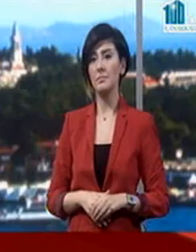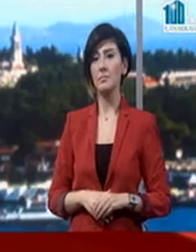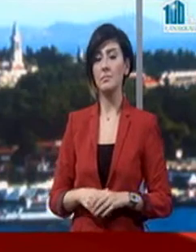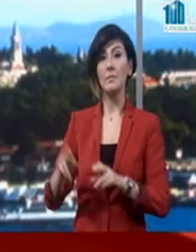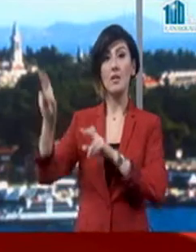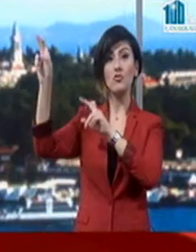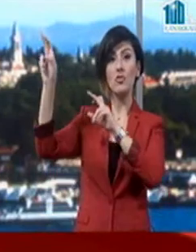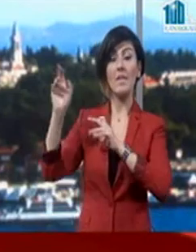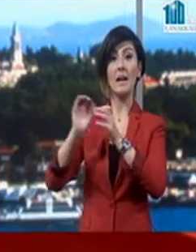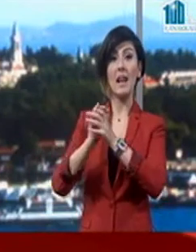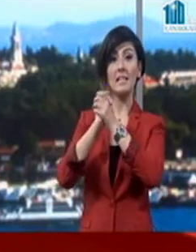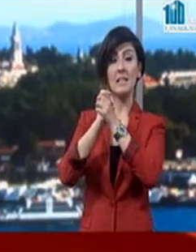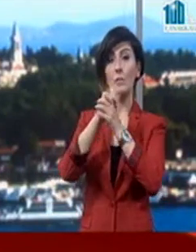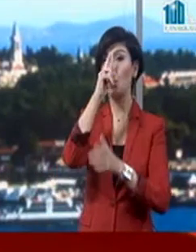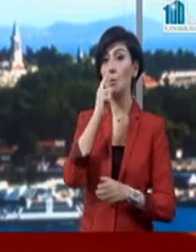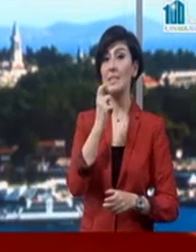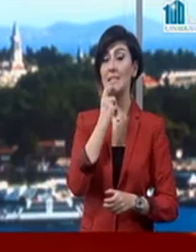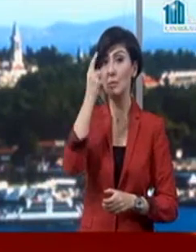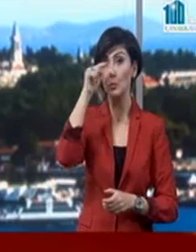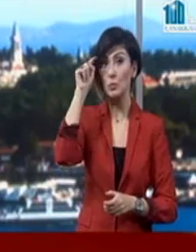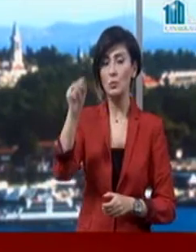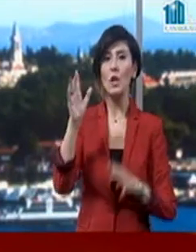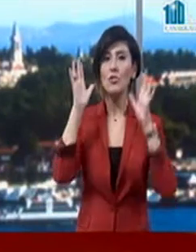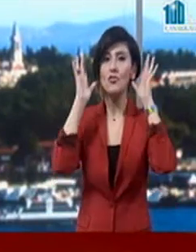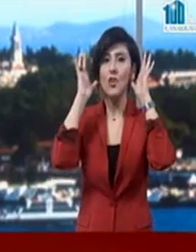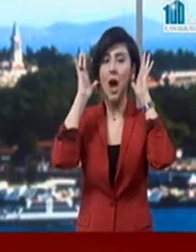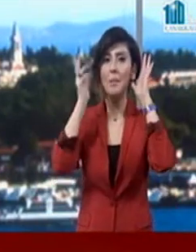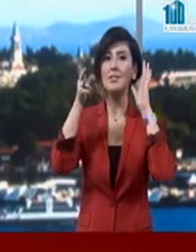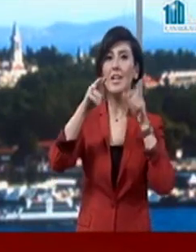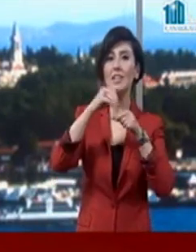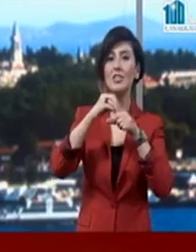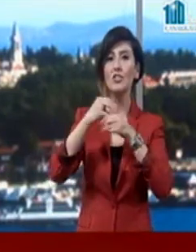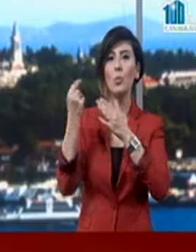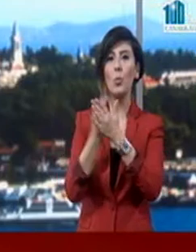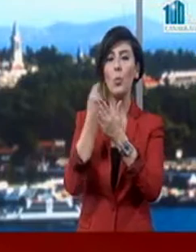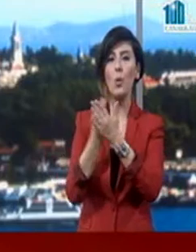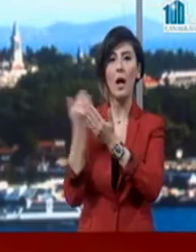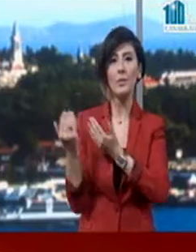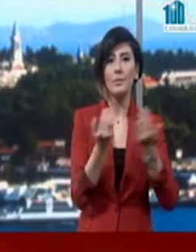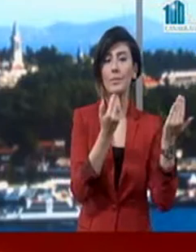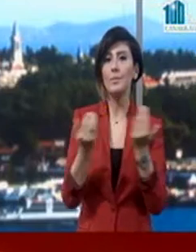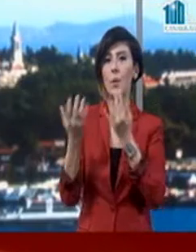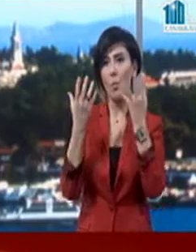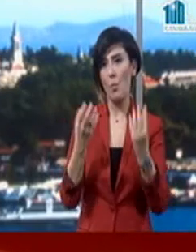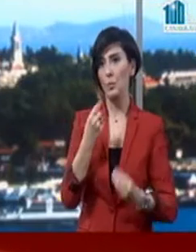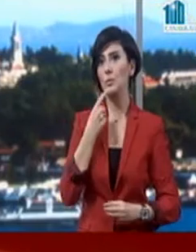Çanakkale zaferinin yüzüncü yılı dolayısıyla camilerde şehitler için Kur'an-ı Kerim okunduğu dualar edildi.